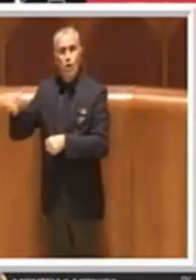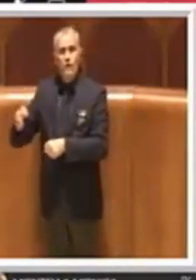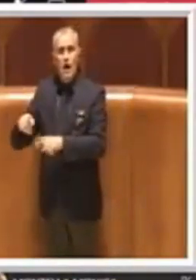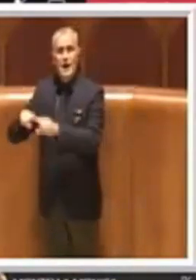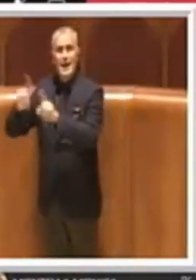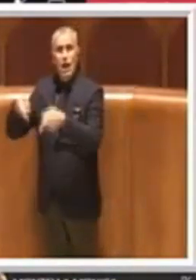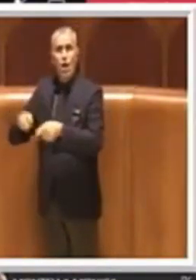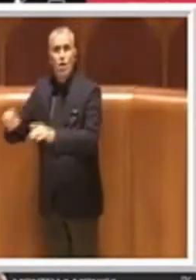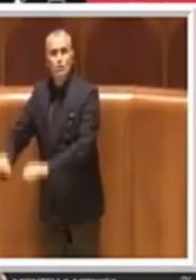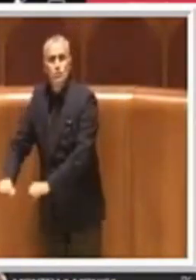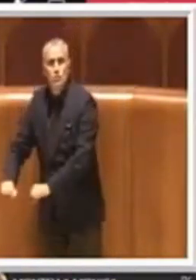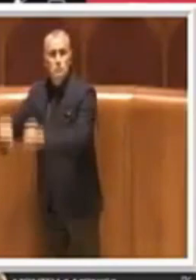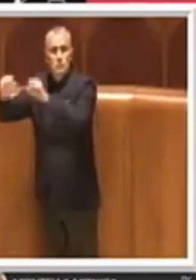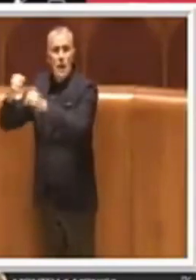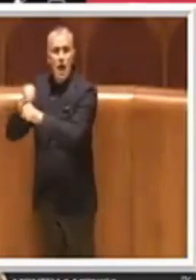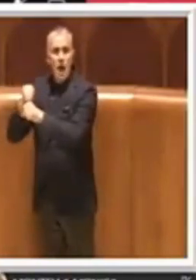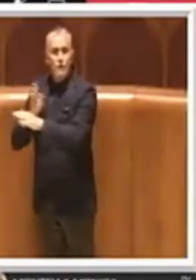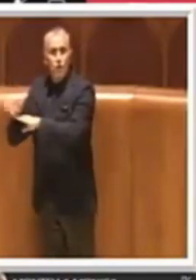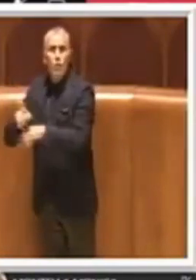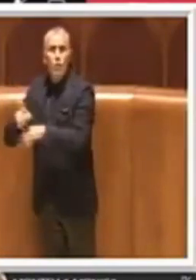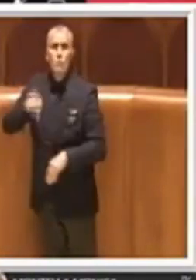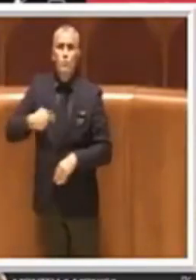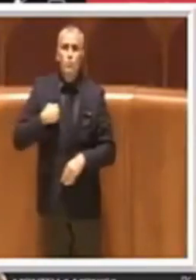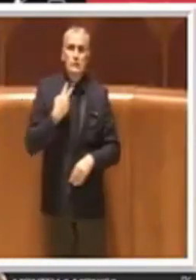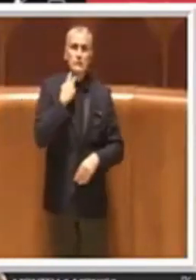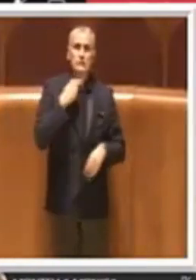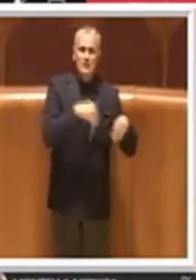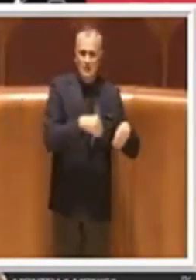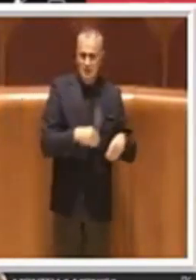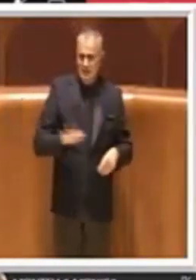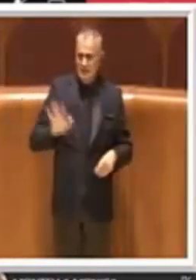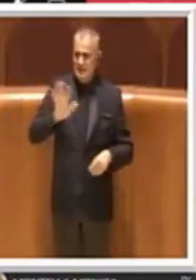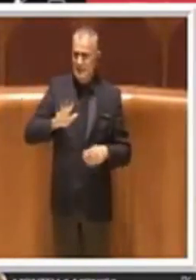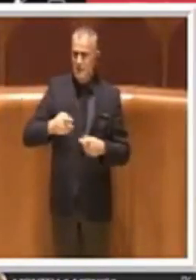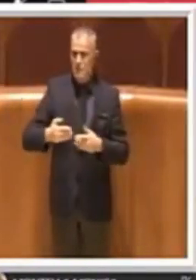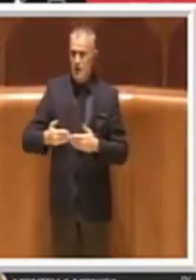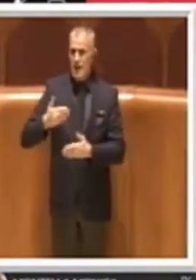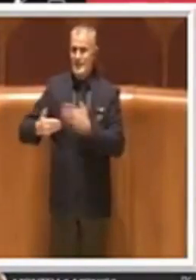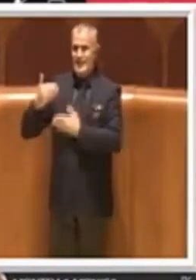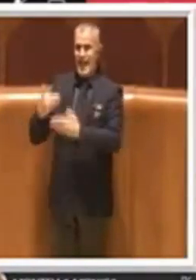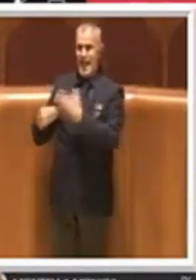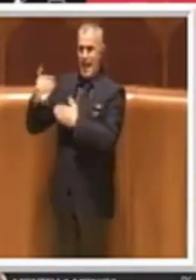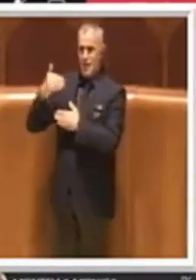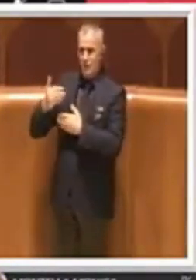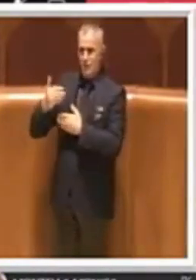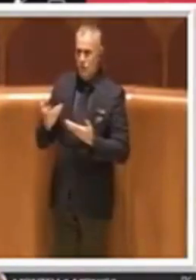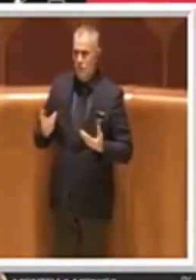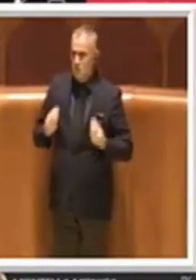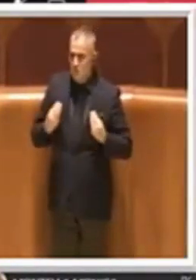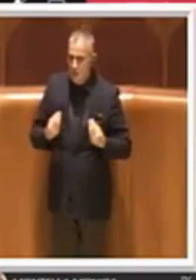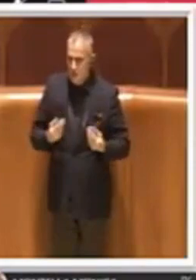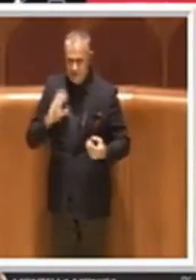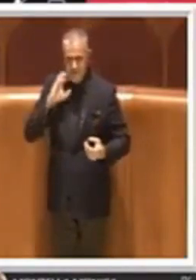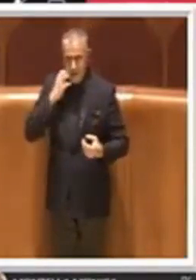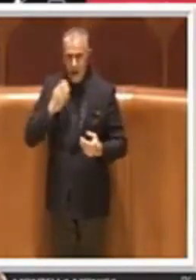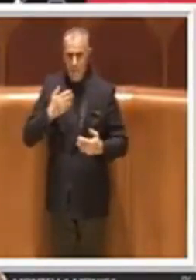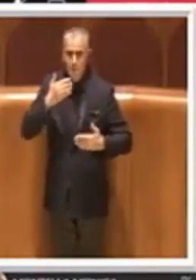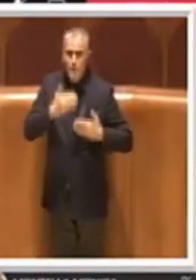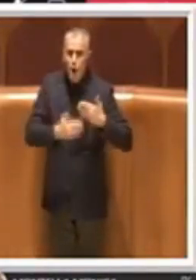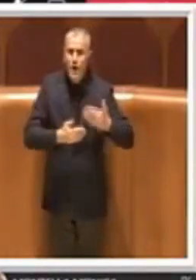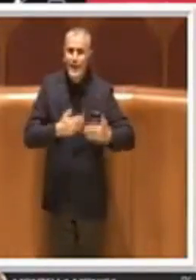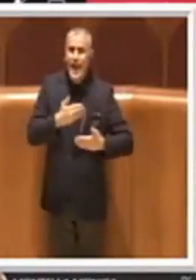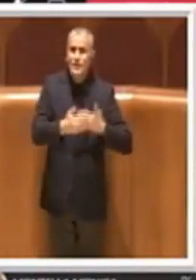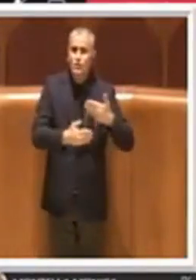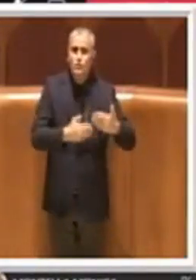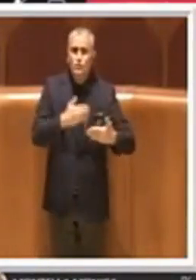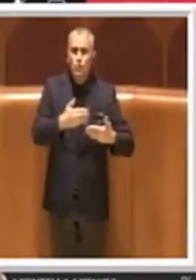cui ritengo che invece tornare indietro sarebbe un arrestare in maniera sciocca, in maniera sciocca arrestare una forma di